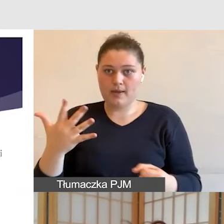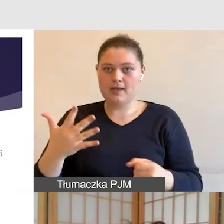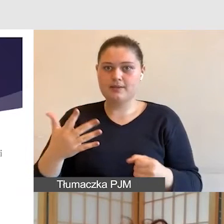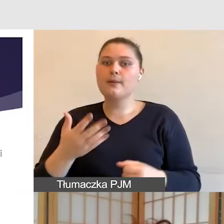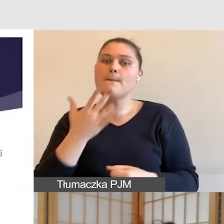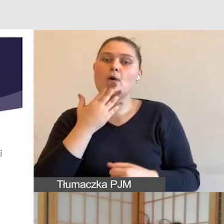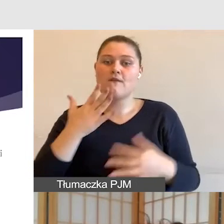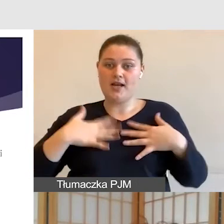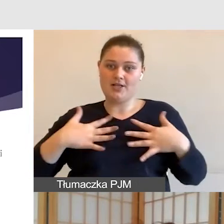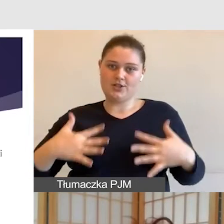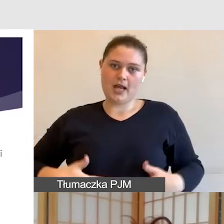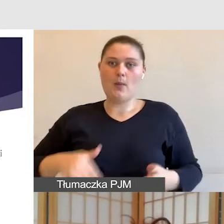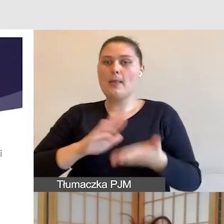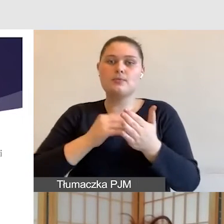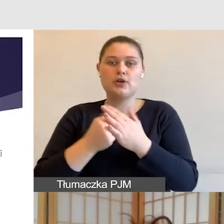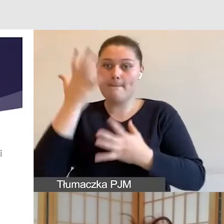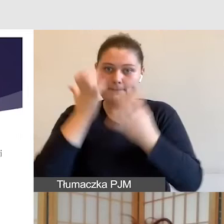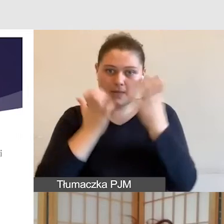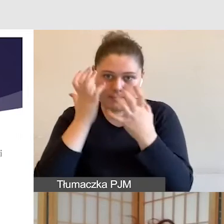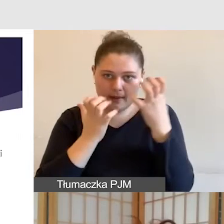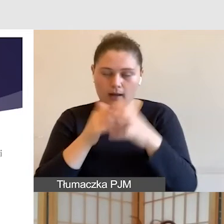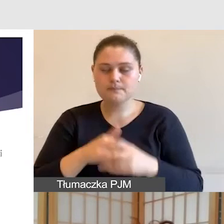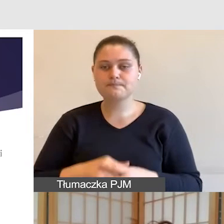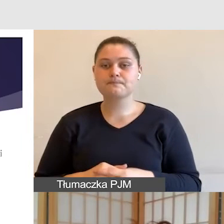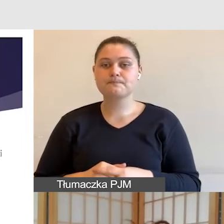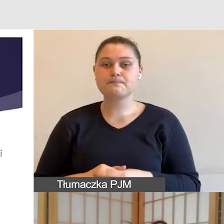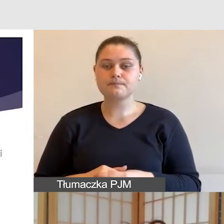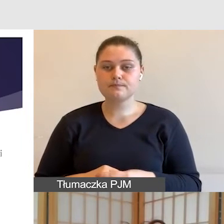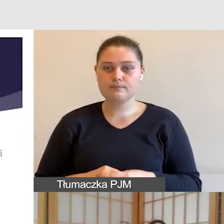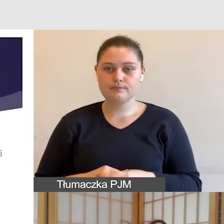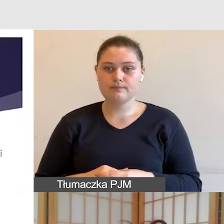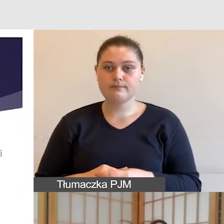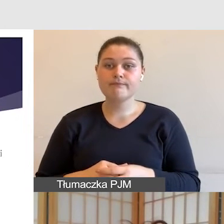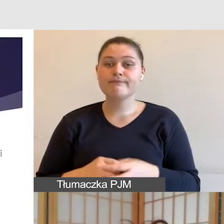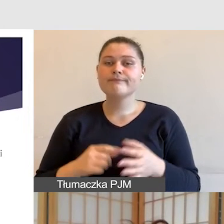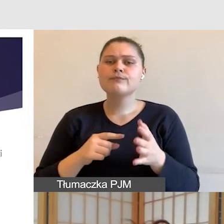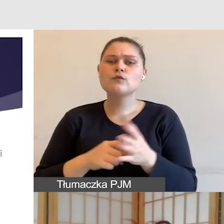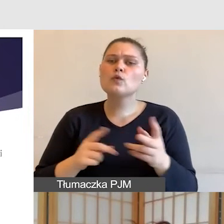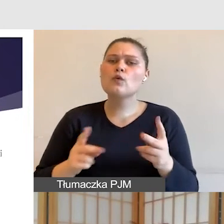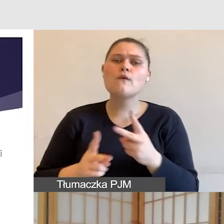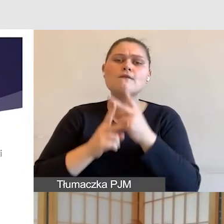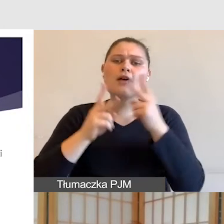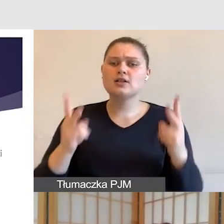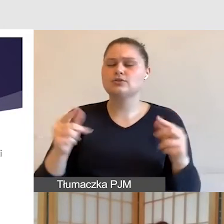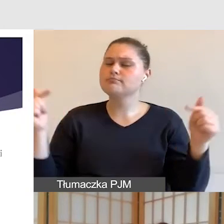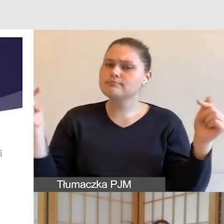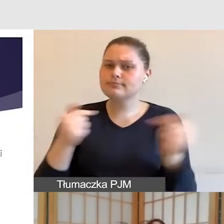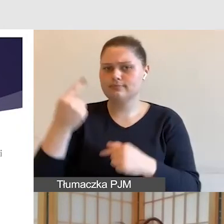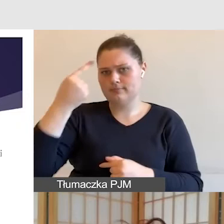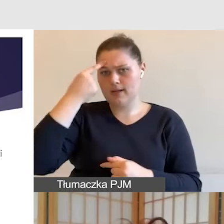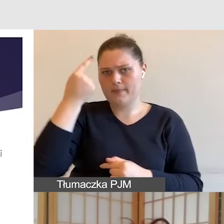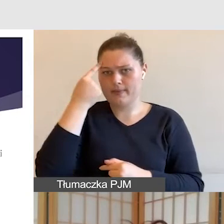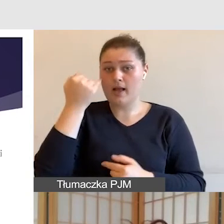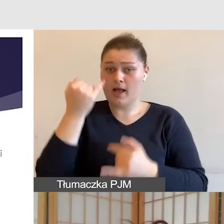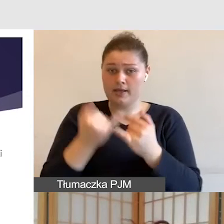osoby, która prowadzi wykład, szkolenie czy warsztat. Dlatego należy pamiętać, iż osoba, która któryś z tych